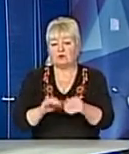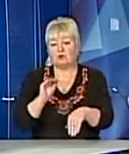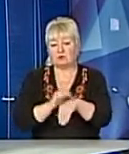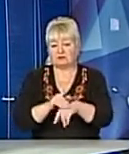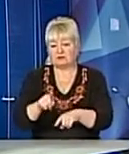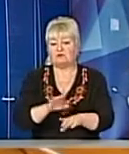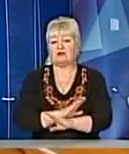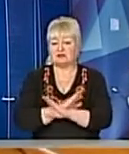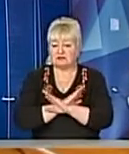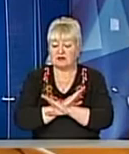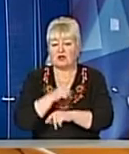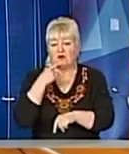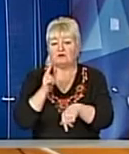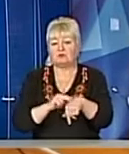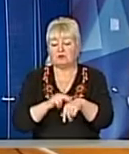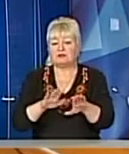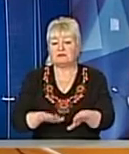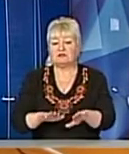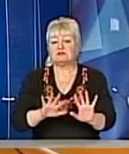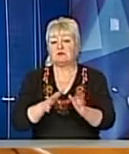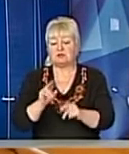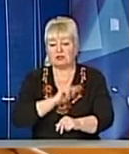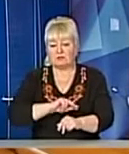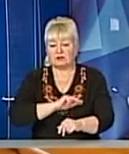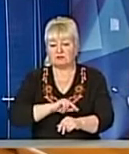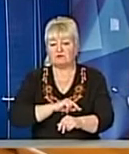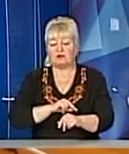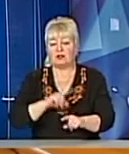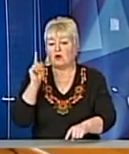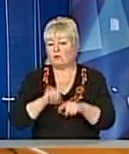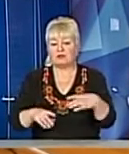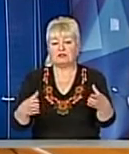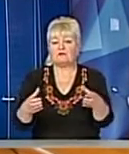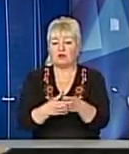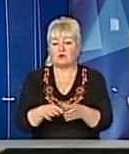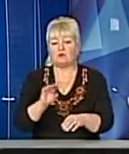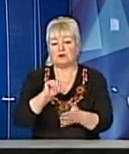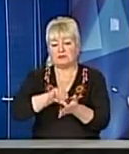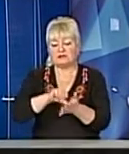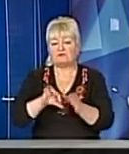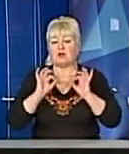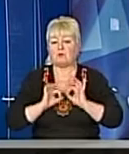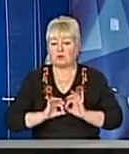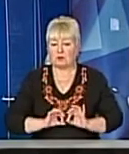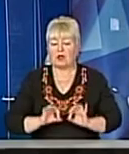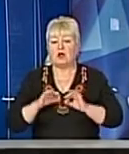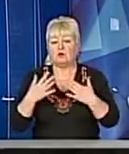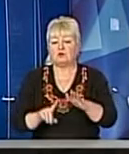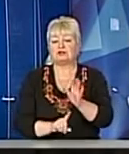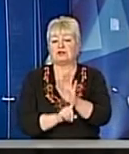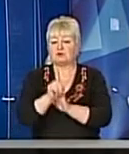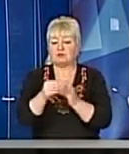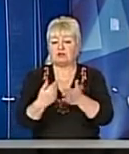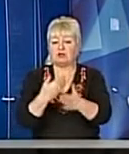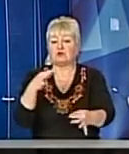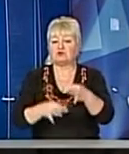патрульні поліції На місці події працювала слідчо-оперативна група та представники прокуратури Прокуратура вже розпочала досудове розслідування